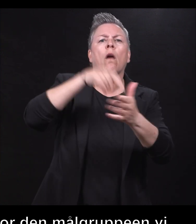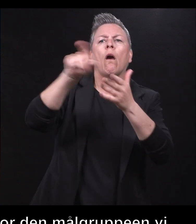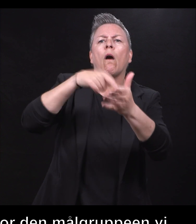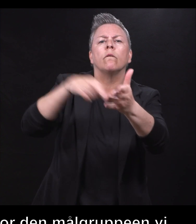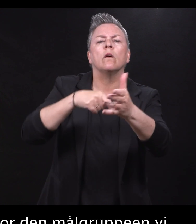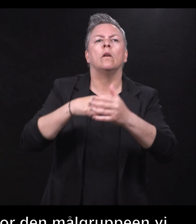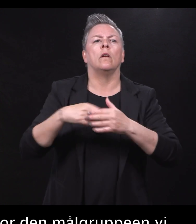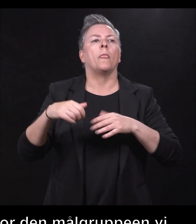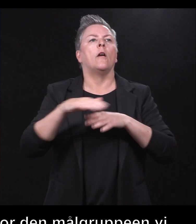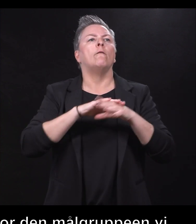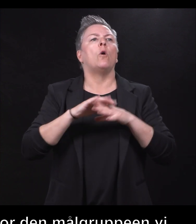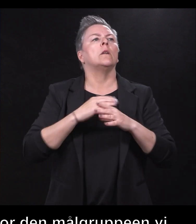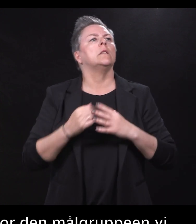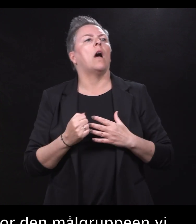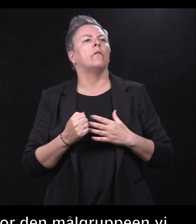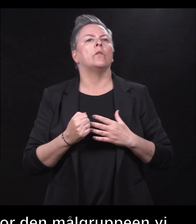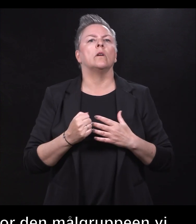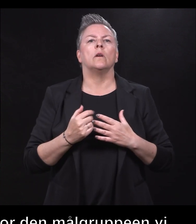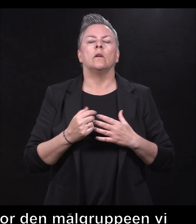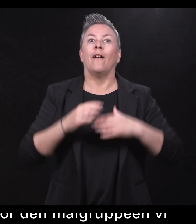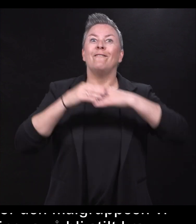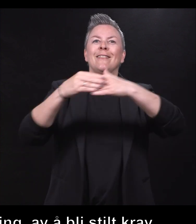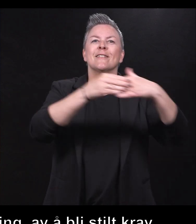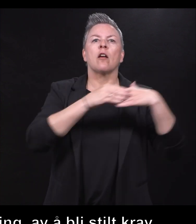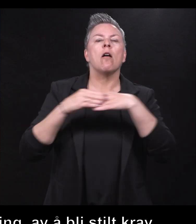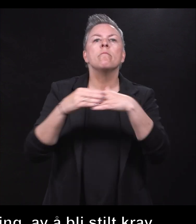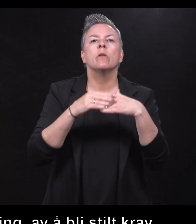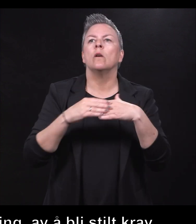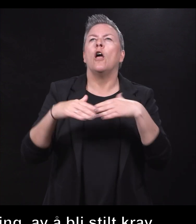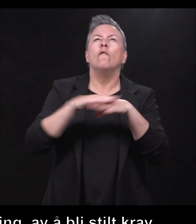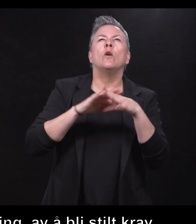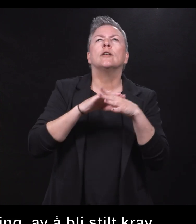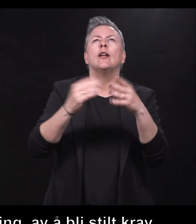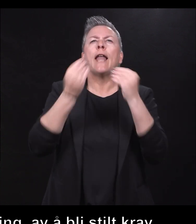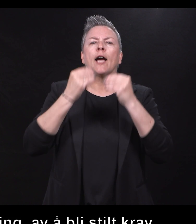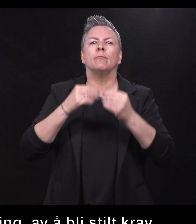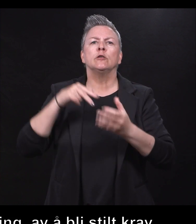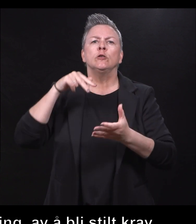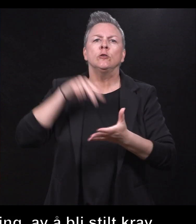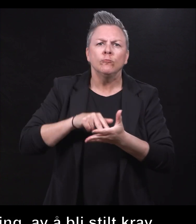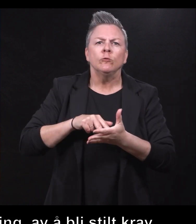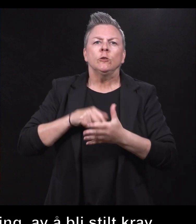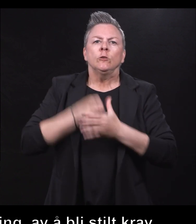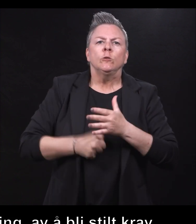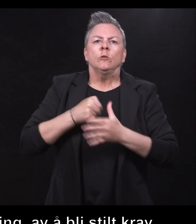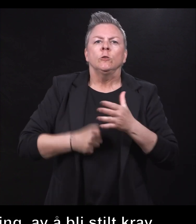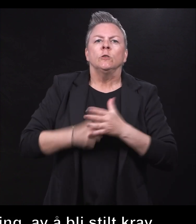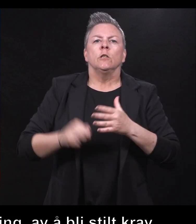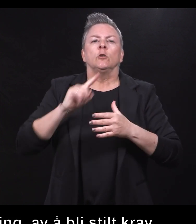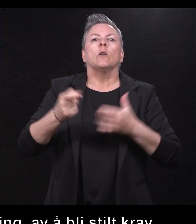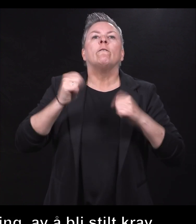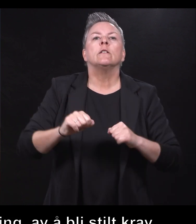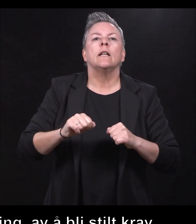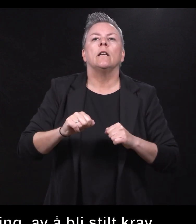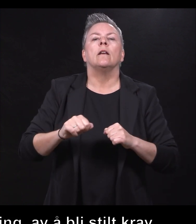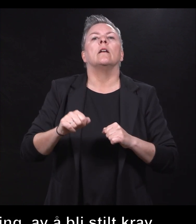av vennskap, følelsen av å lære seg å stå i det når det røyner, er noen av de punktene de